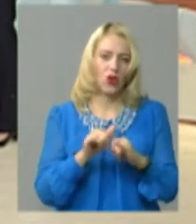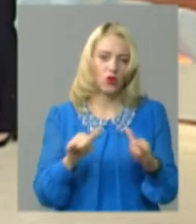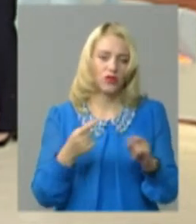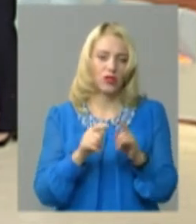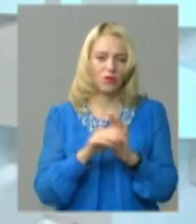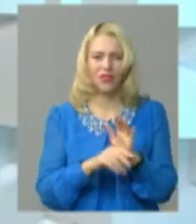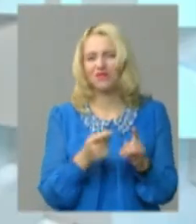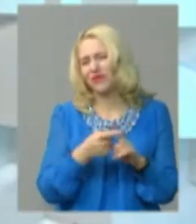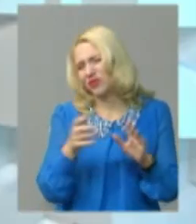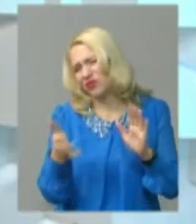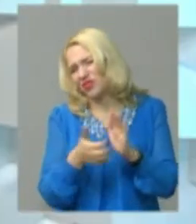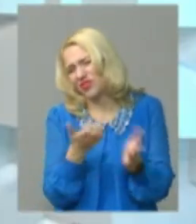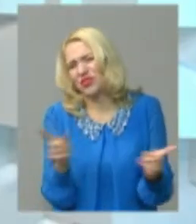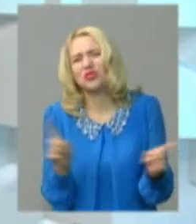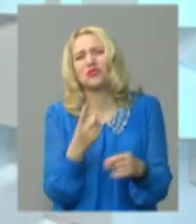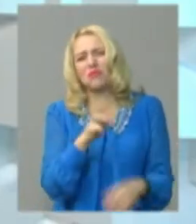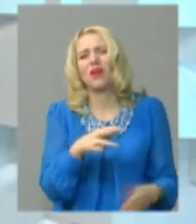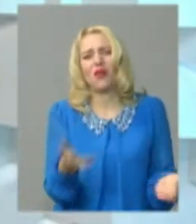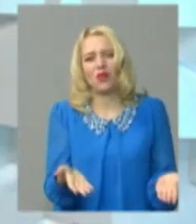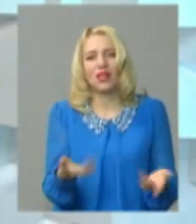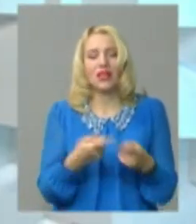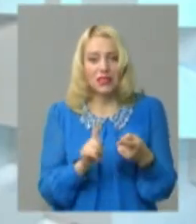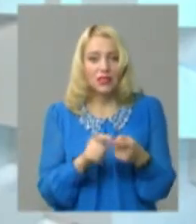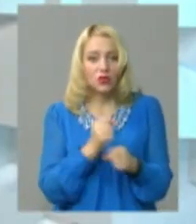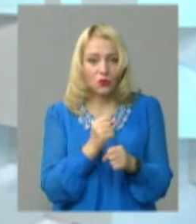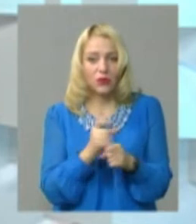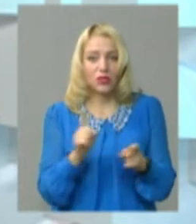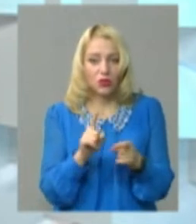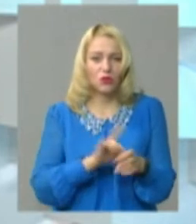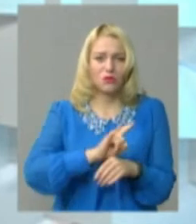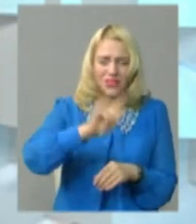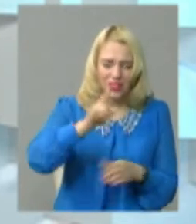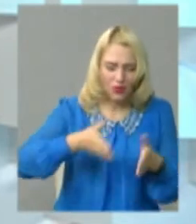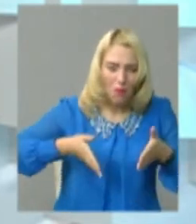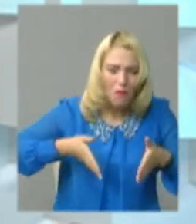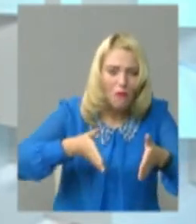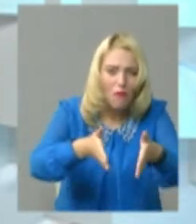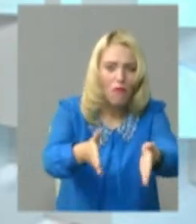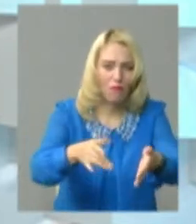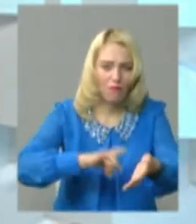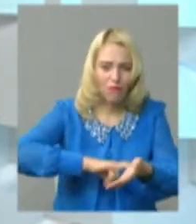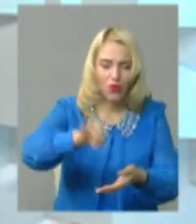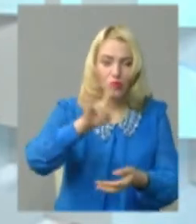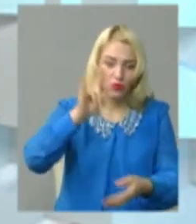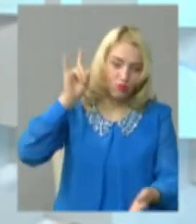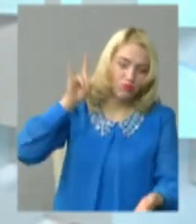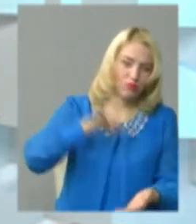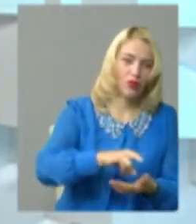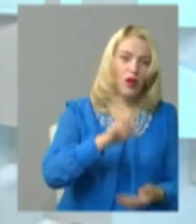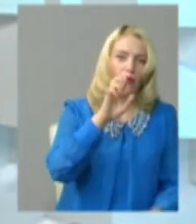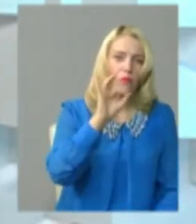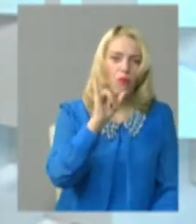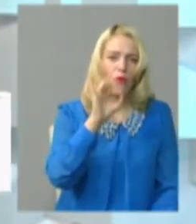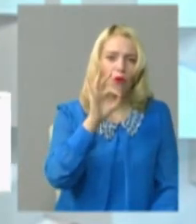Ні, цього не достатньо. Там, ну, це ж, що таке мільйон. Сьогодні зробити ту злітну полосу, скажімо, для того, щоб сідав Боїнг,